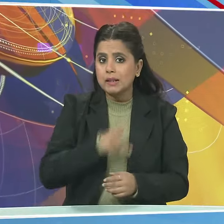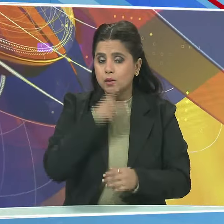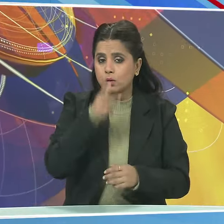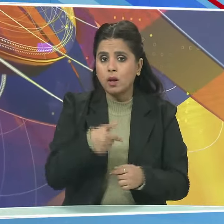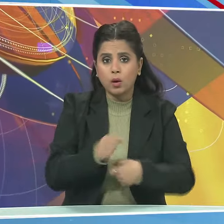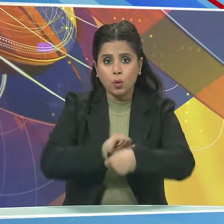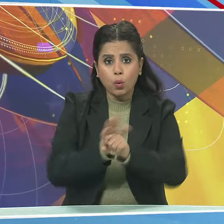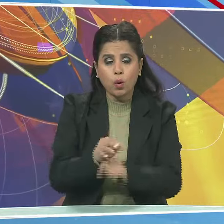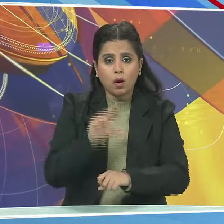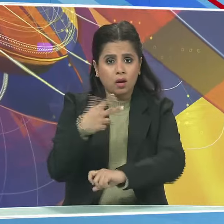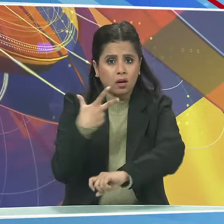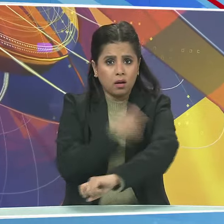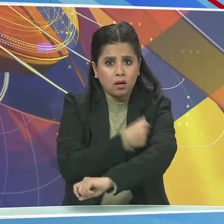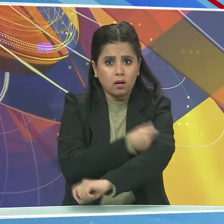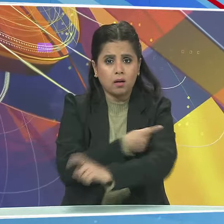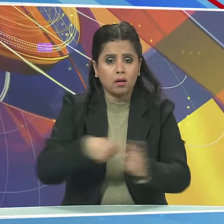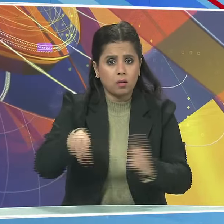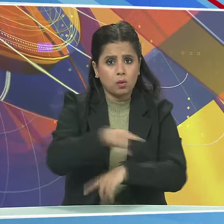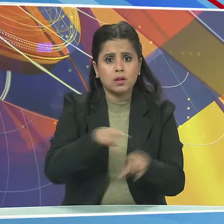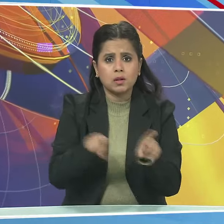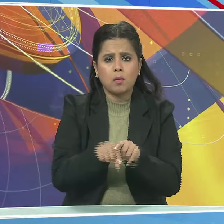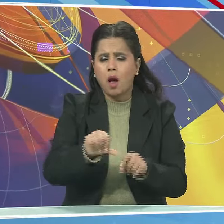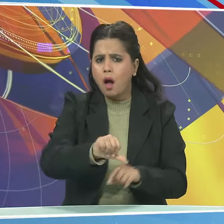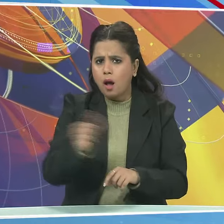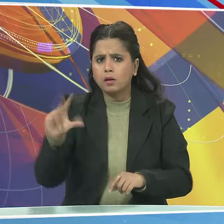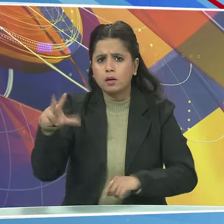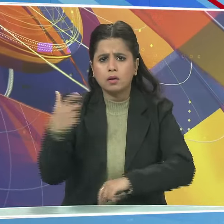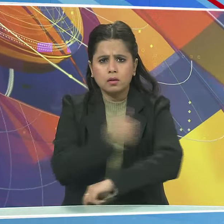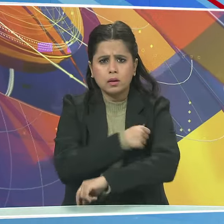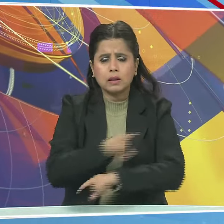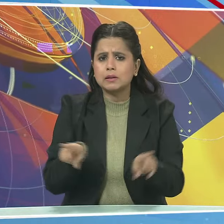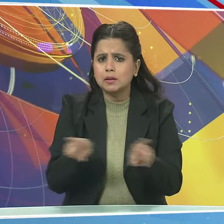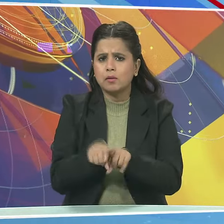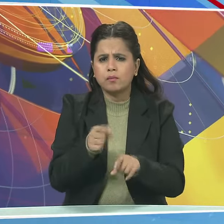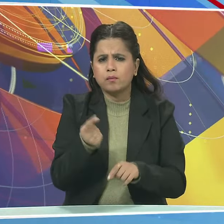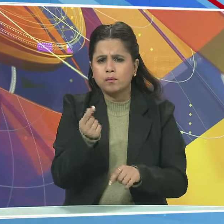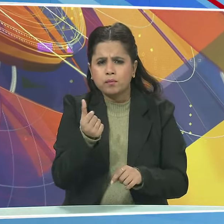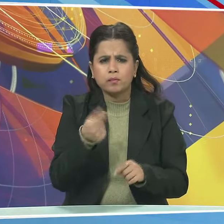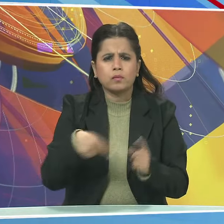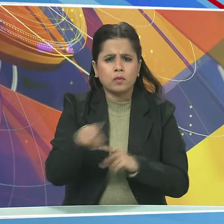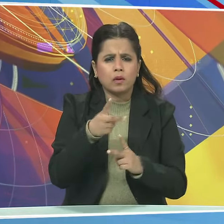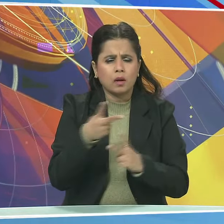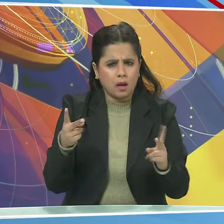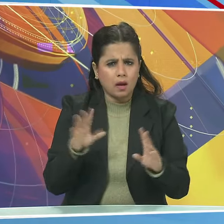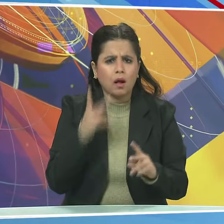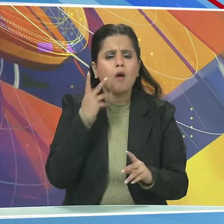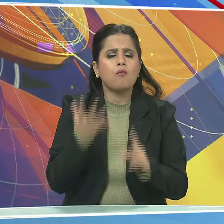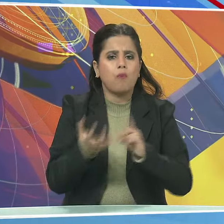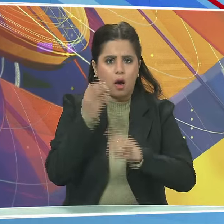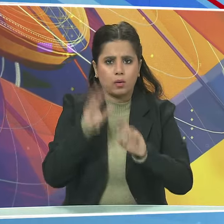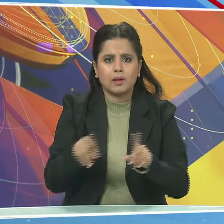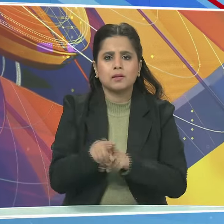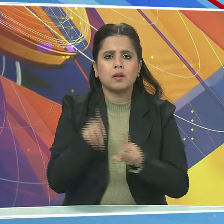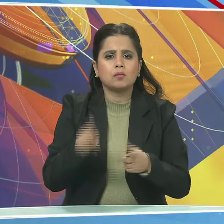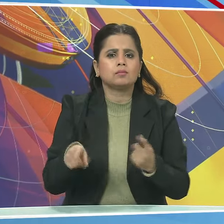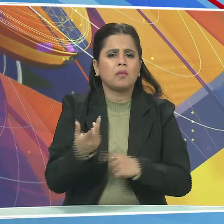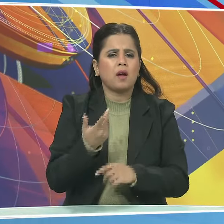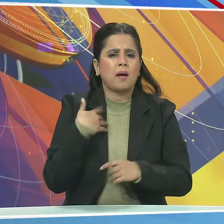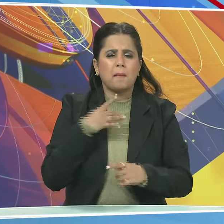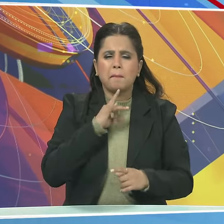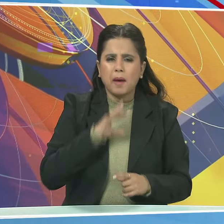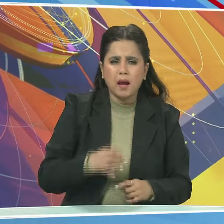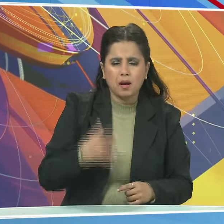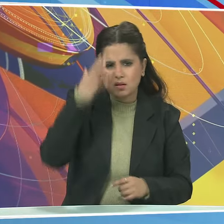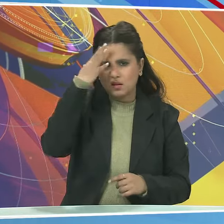कि COVID-19 टीकों के मामलों में भी अन्य सभी टीकों की तरह हलके लक्षड दिखाई दिये जिन में दर्द,